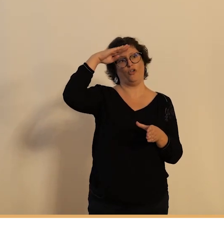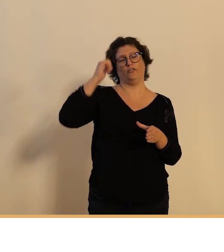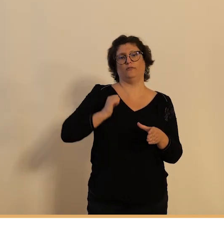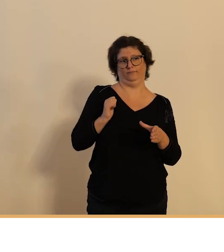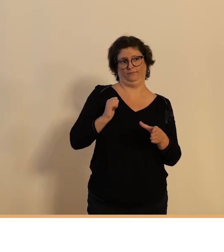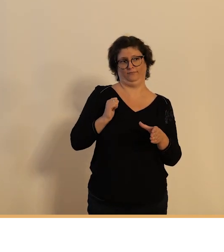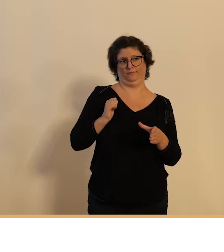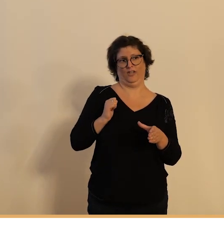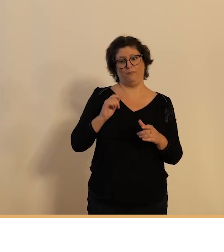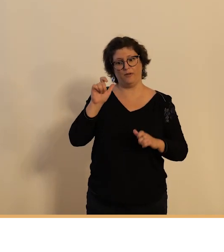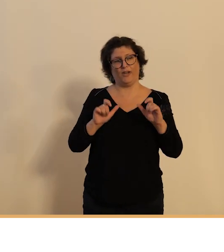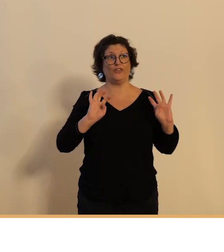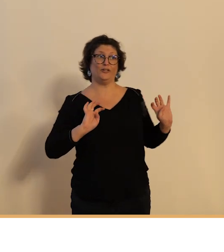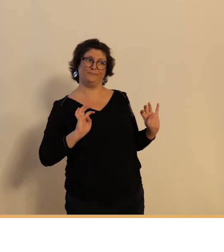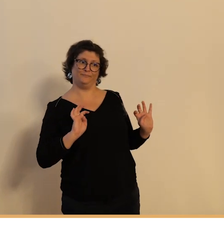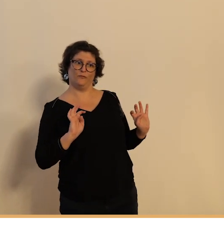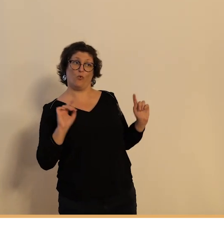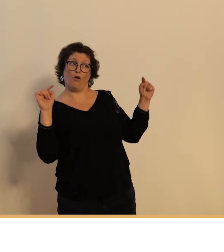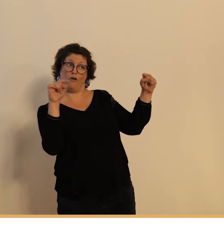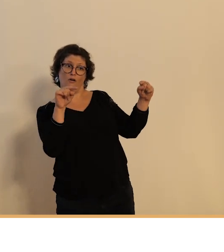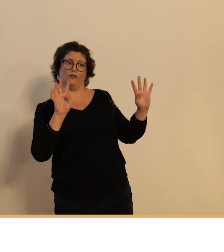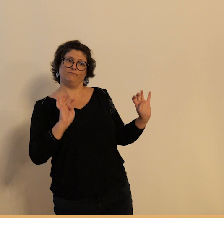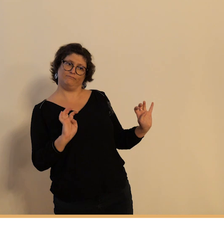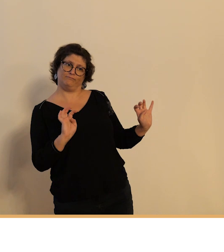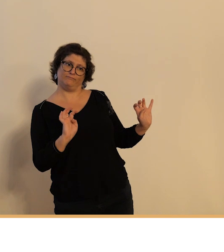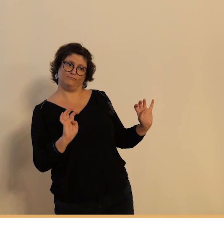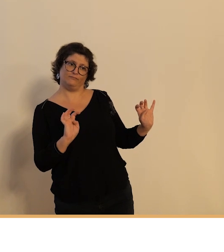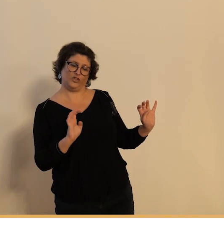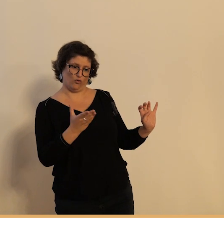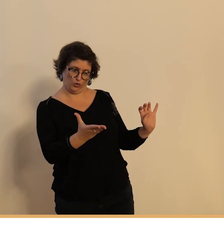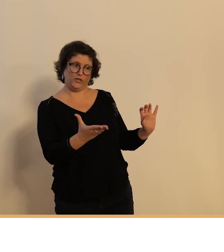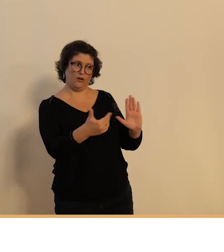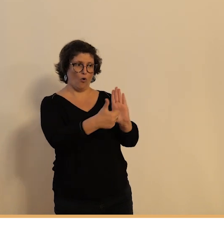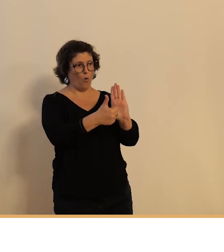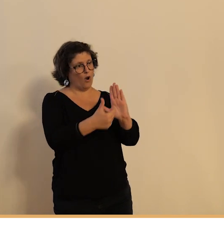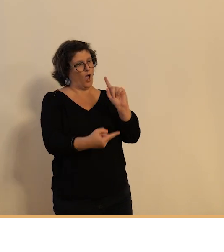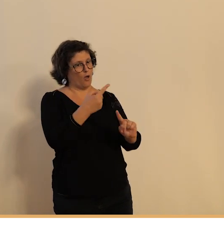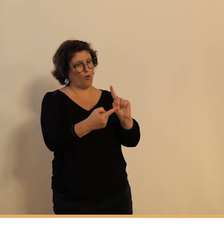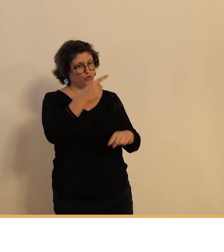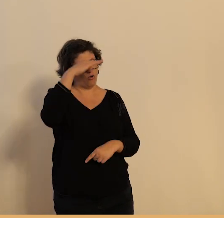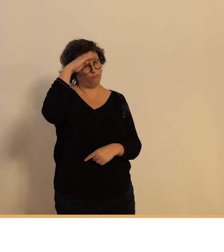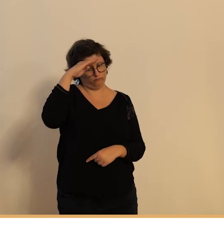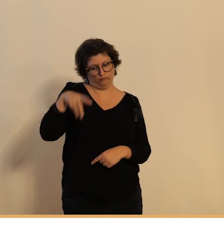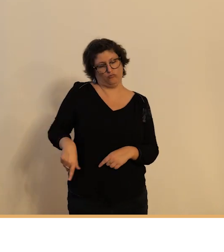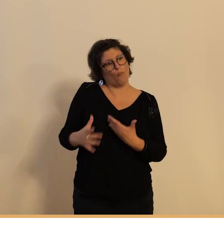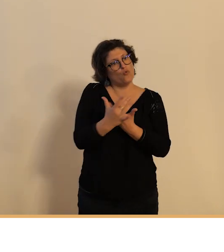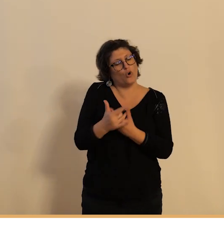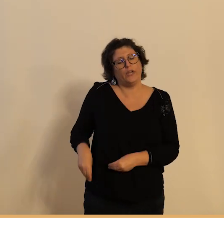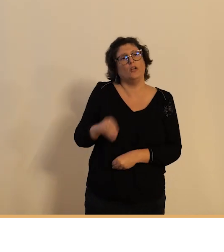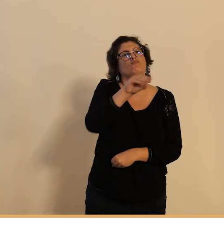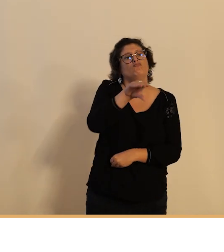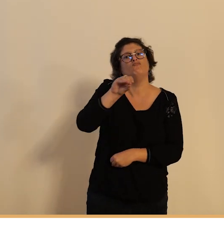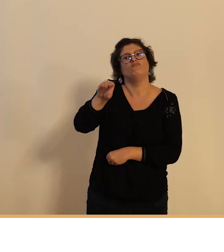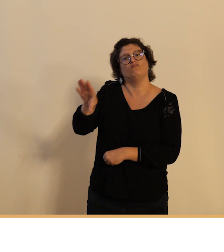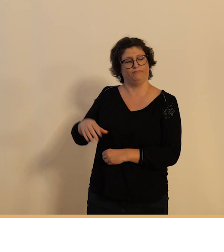ça le facteur le personnage le plus important du quartier le deuxième fonctionnaire à utiliser les vélos